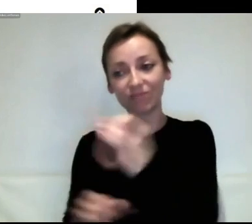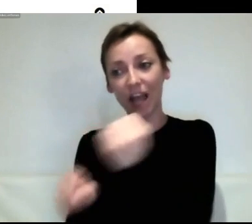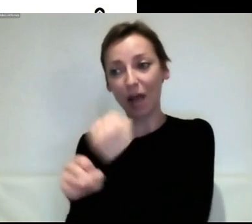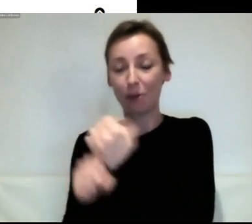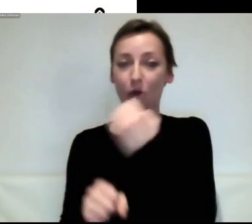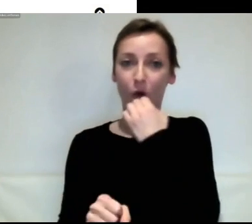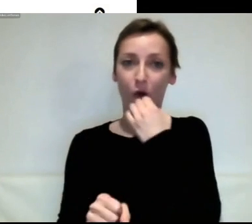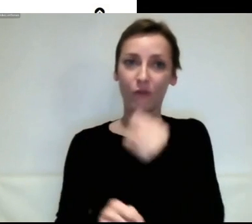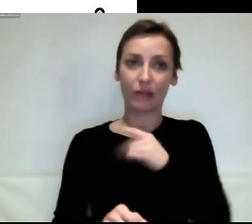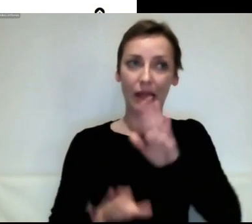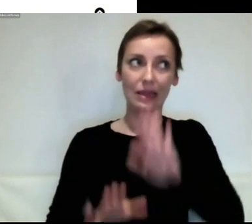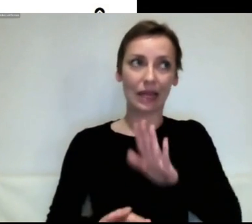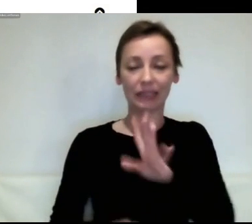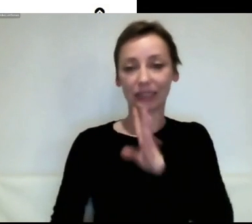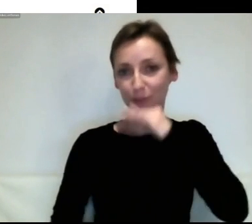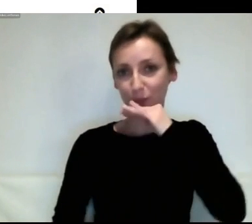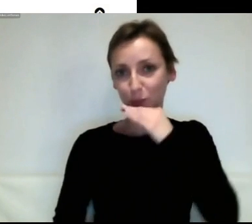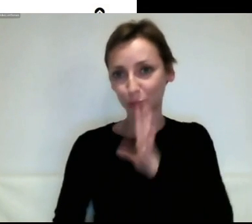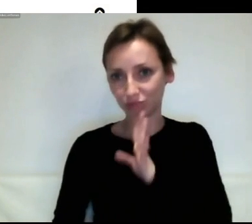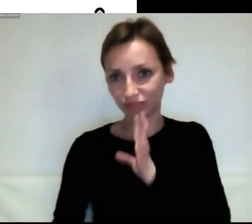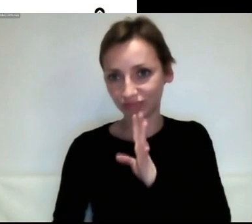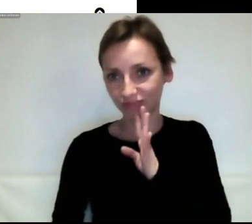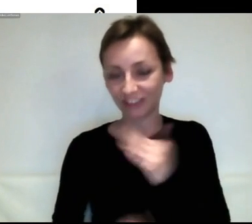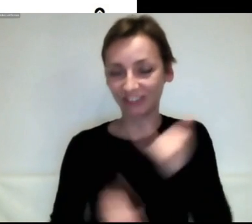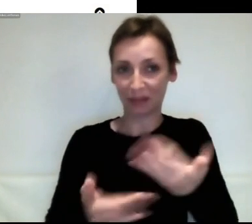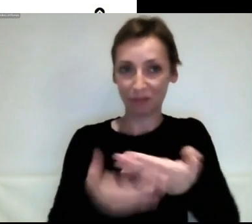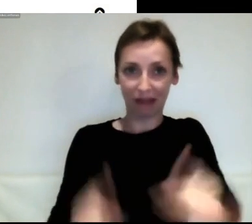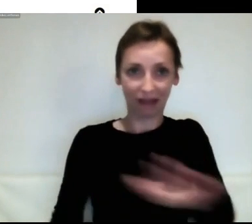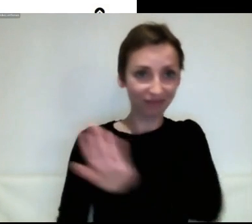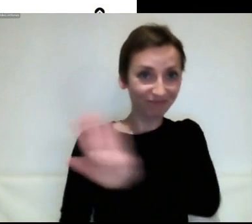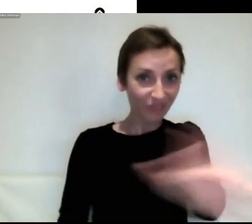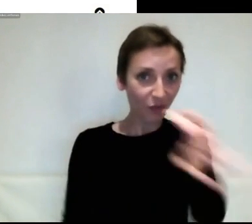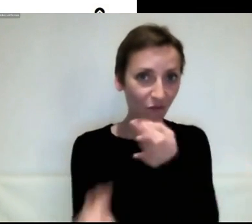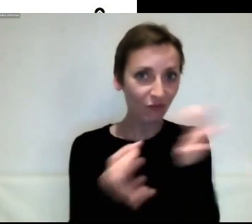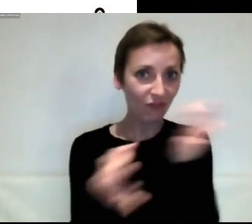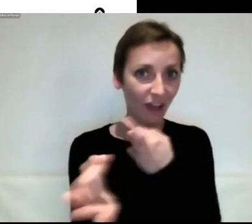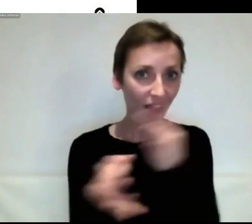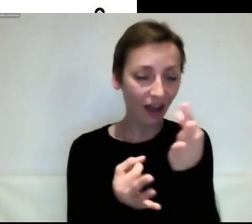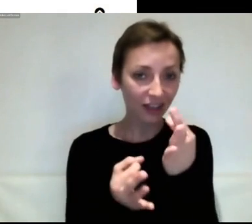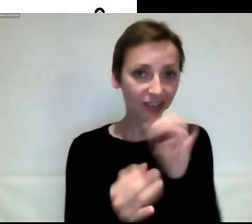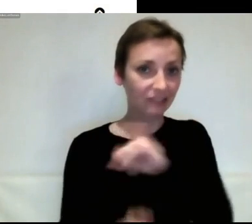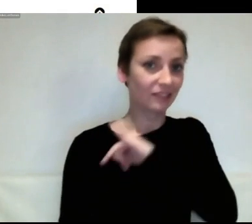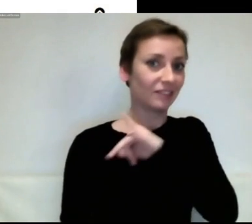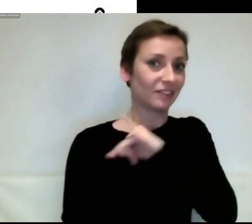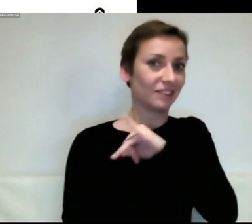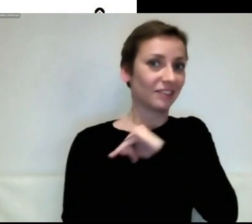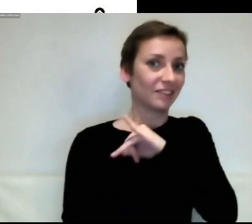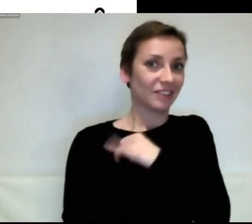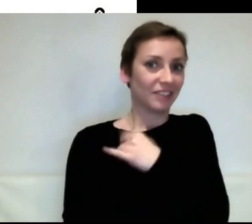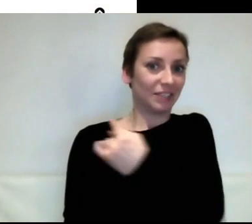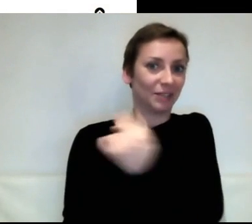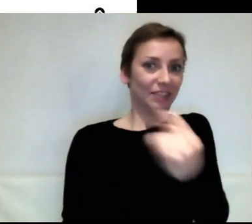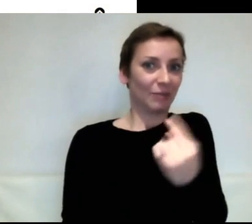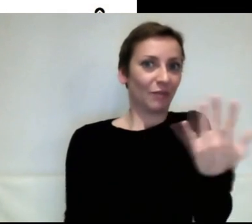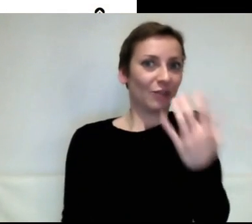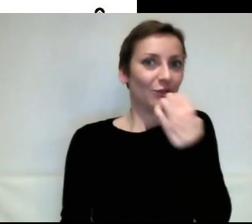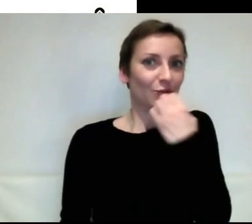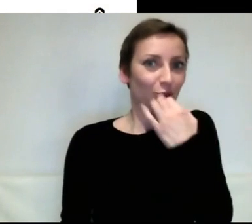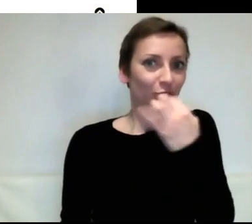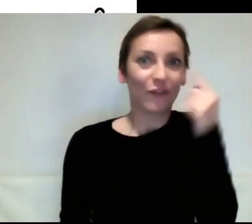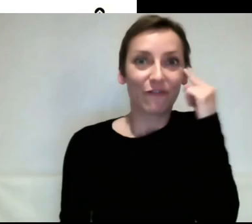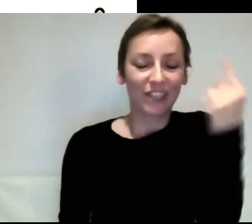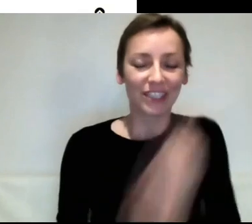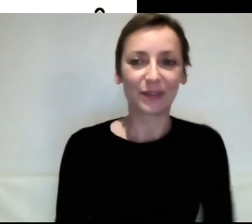jetzt sind wir bereit für eure Fragen und sind gespannt, was ihr uns auf Tweetback geschrieben habt.